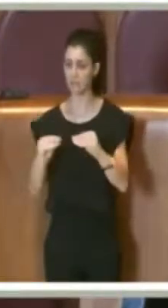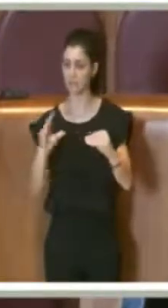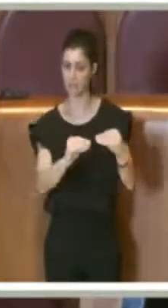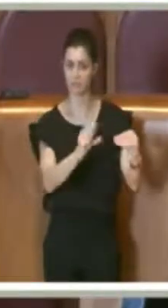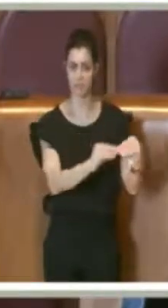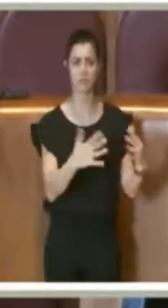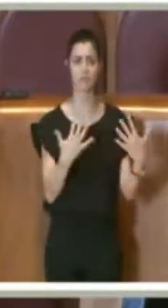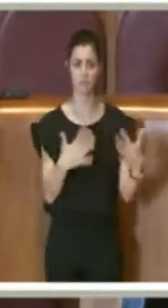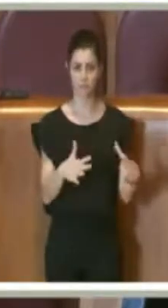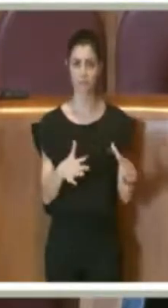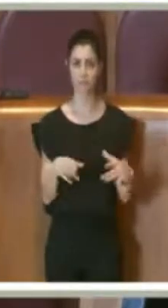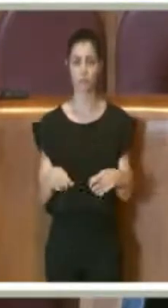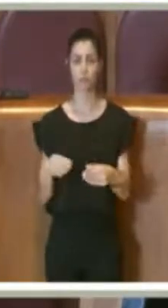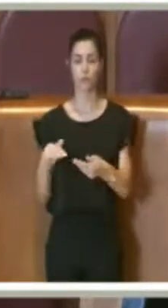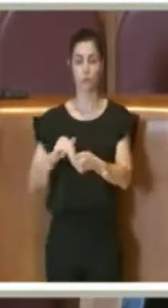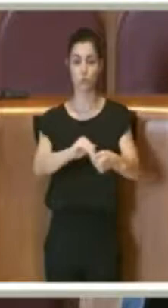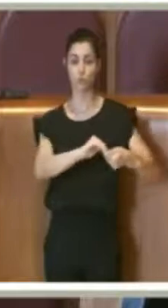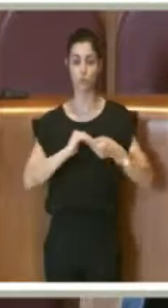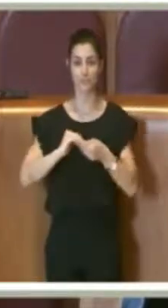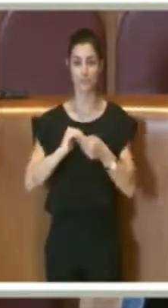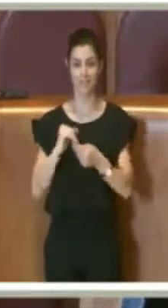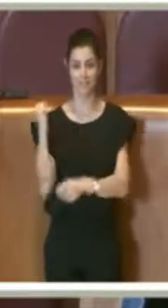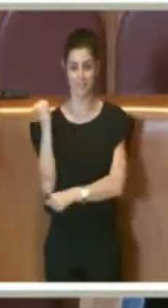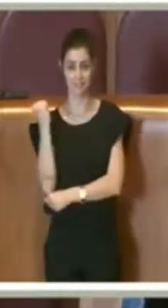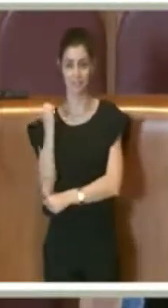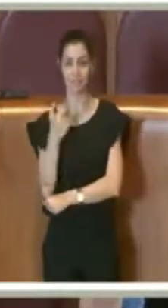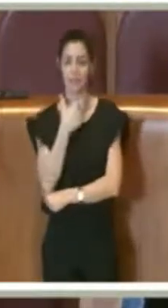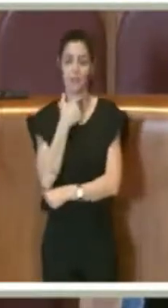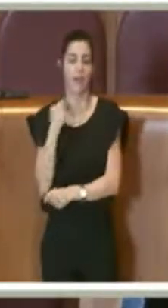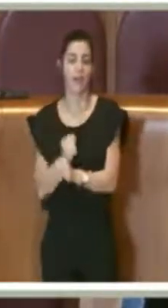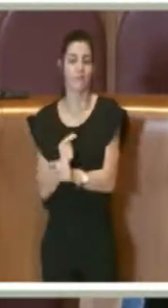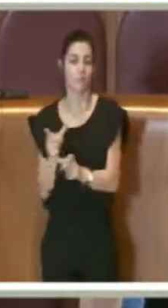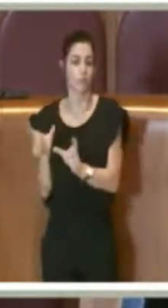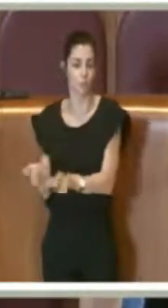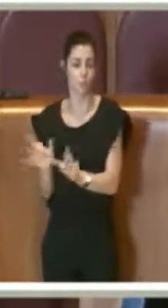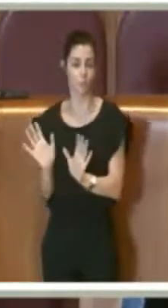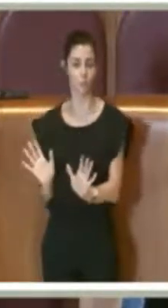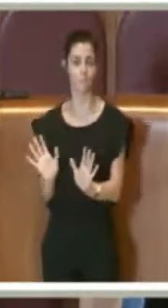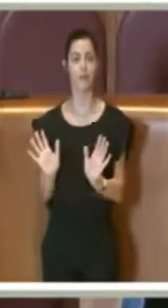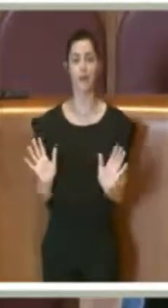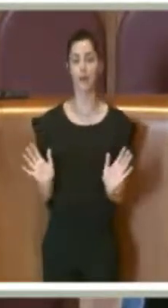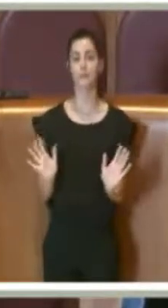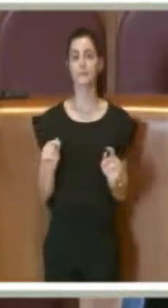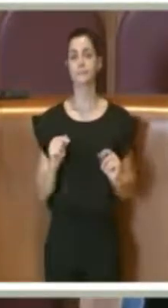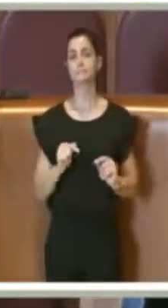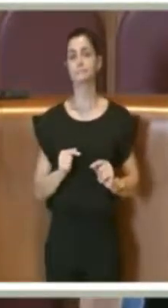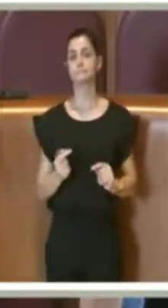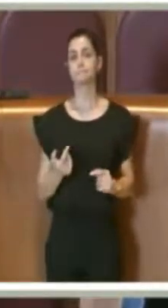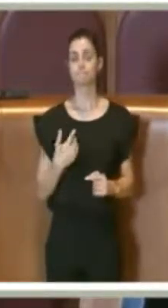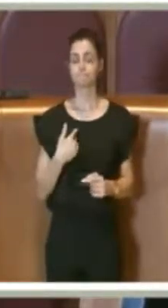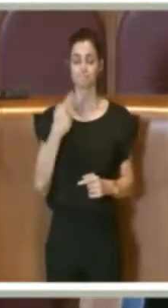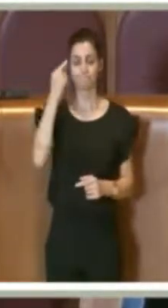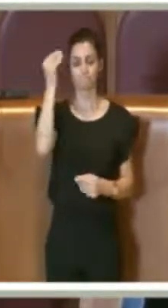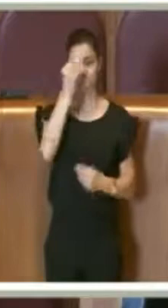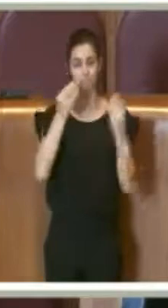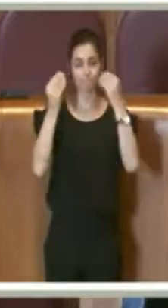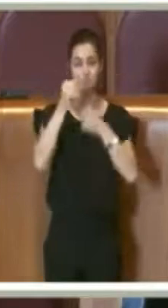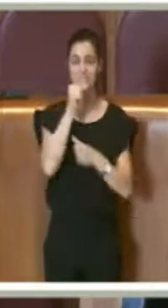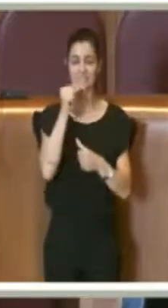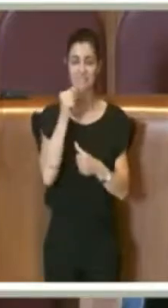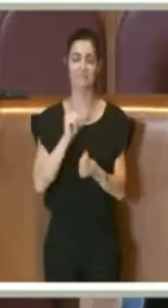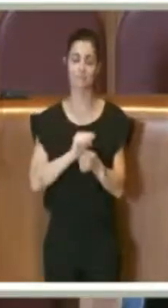società di sottoservizi perché sono tenute a rifarle. Ma abbiamo pensato che c'era bisogno di apportare delle